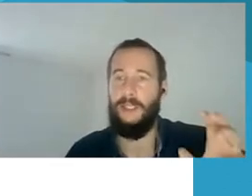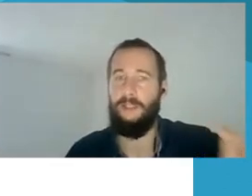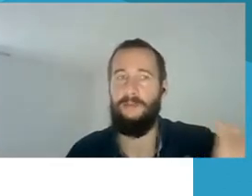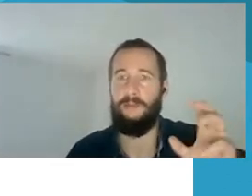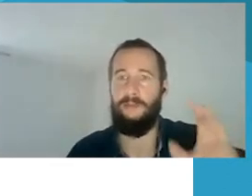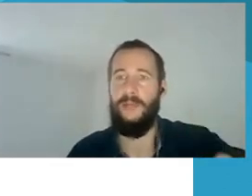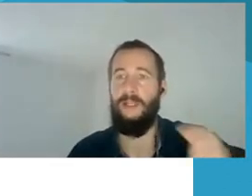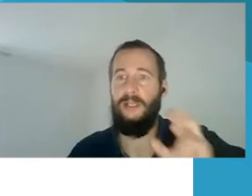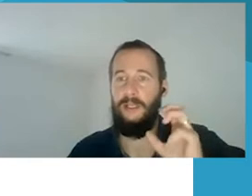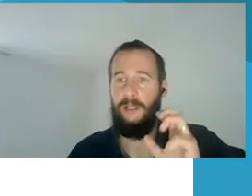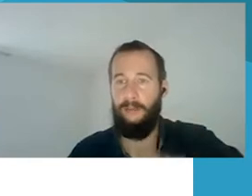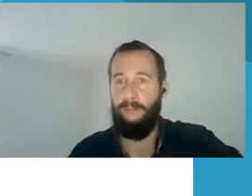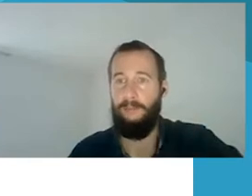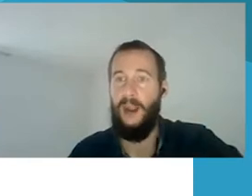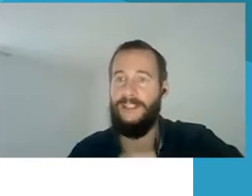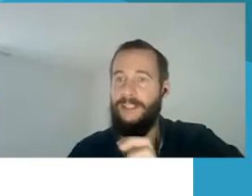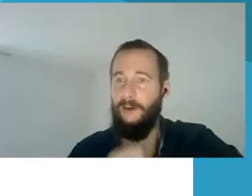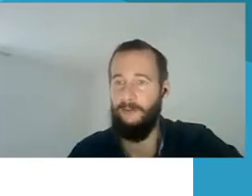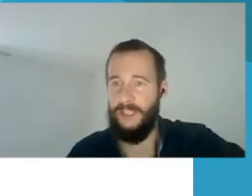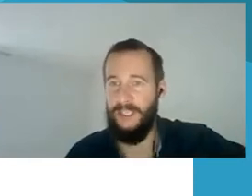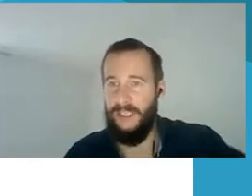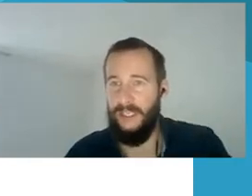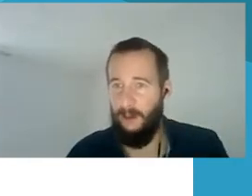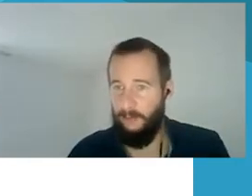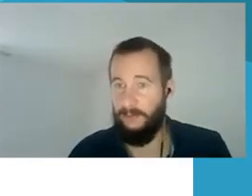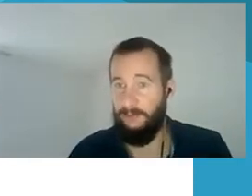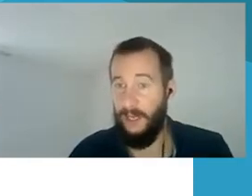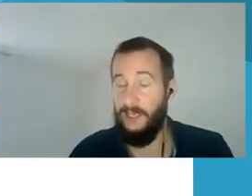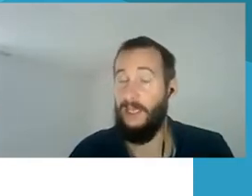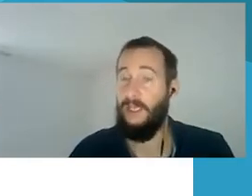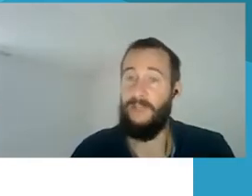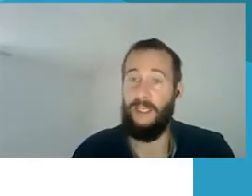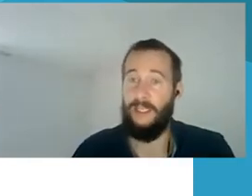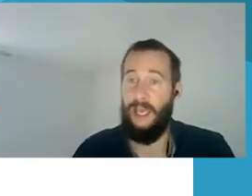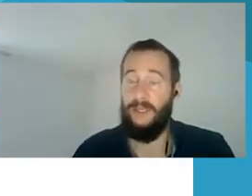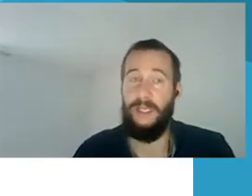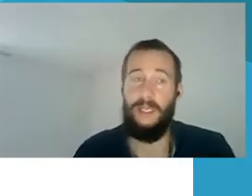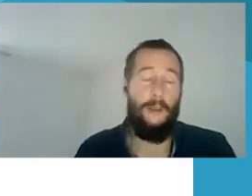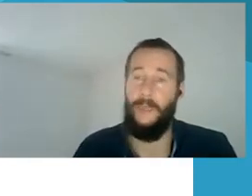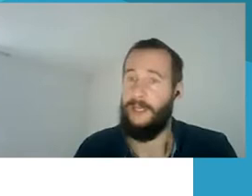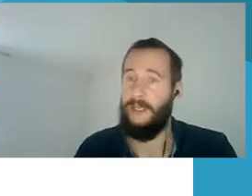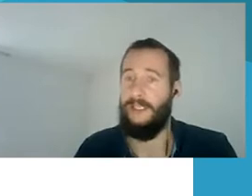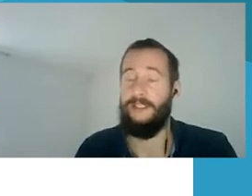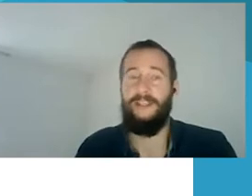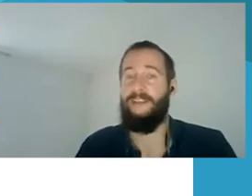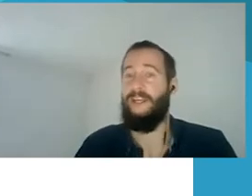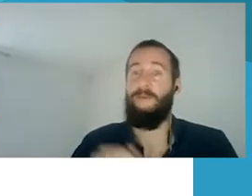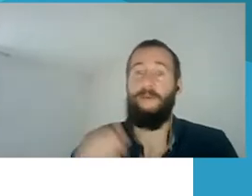tam, kad tokie atvejai būtų įrašyti į tą